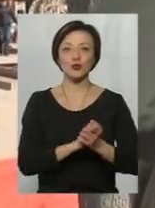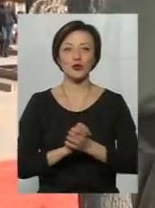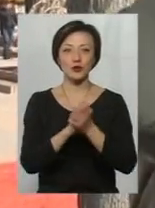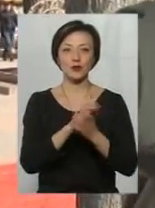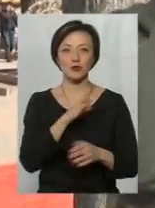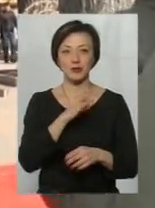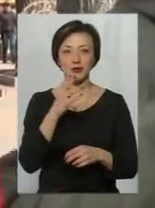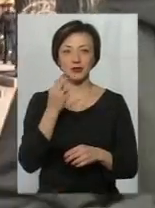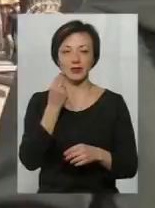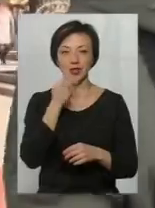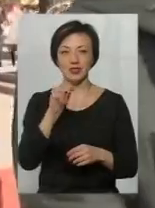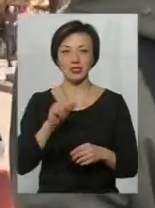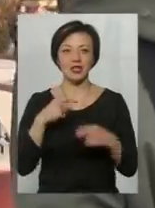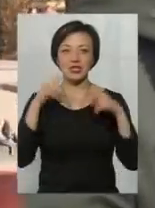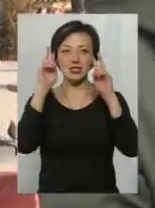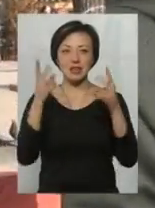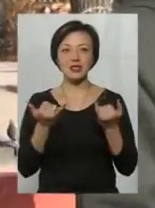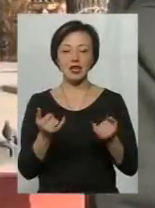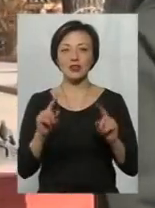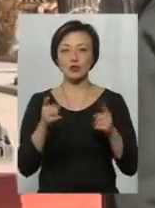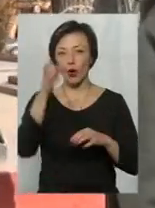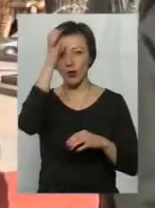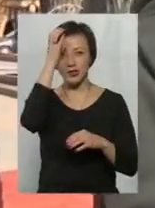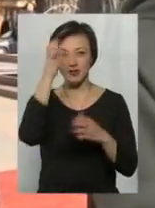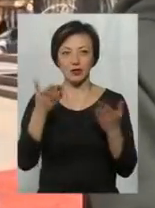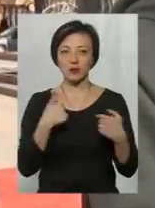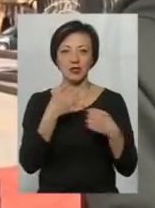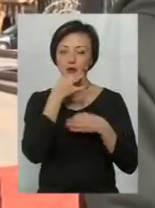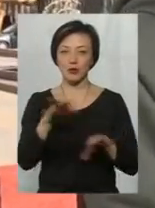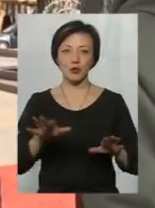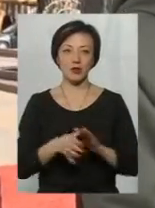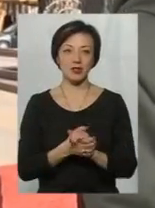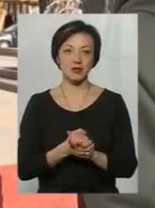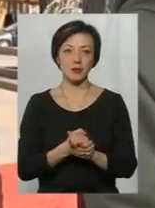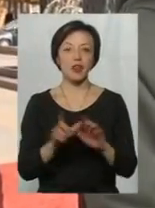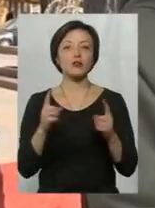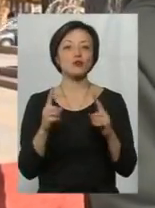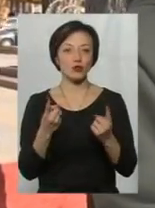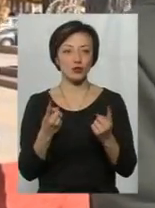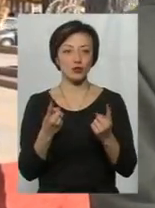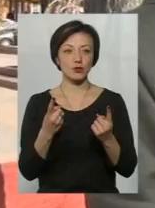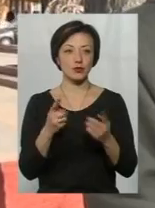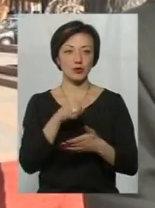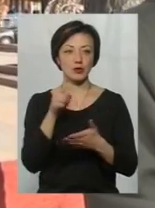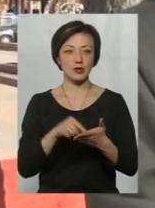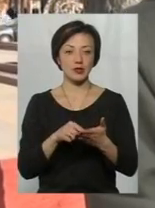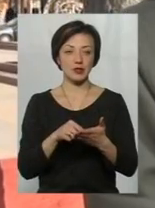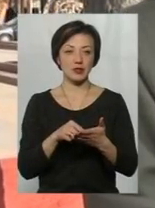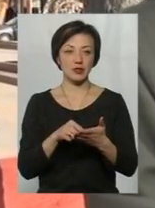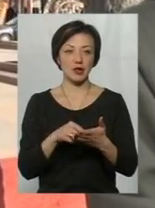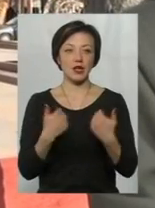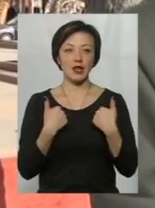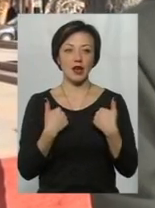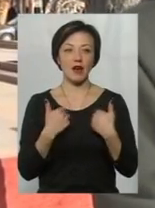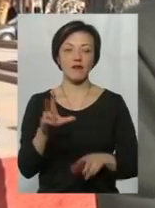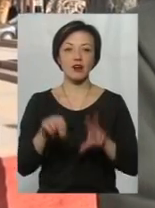Не знаю, не знаю. Зараз дуже така освіта мені не подобається. А чому? Ну, я вважаю,